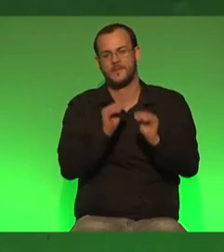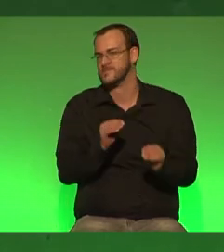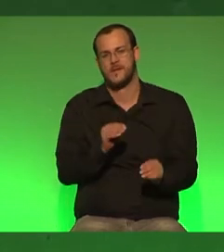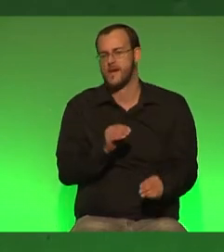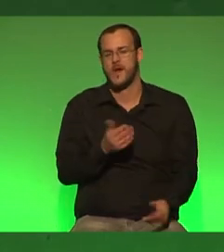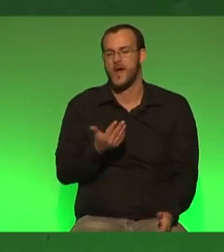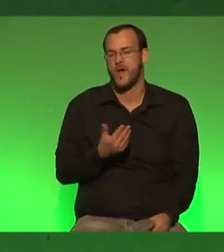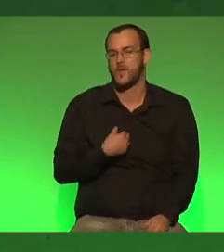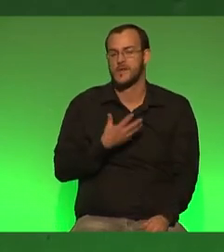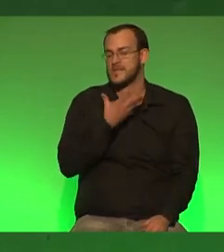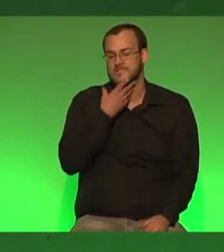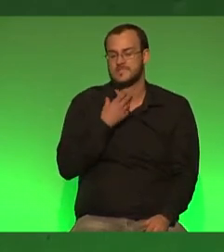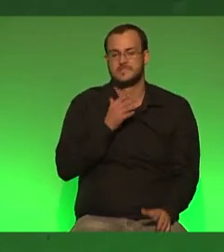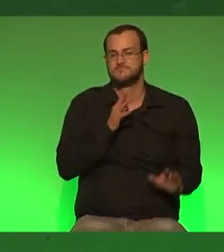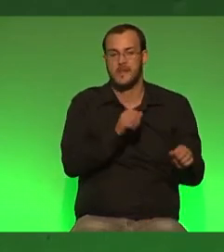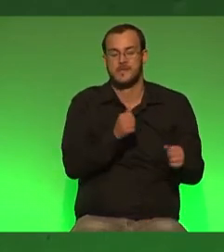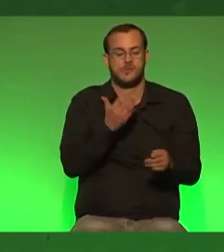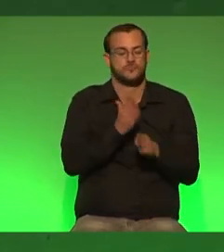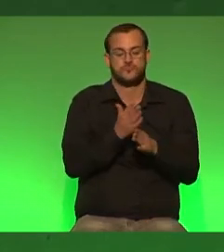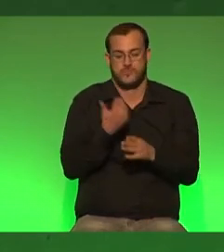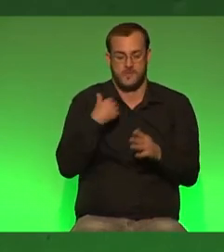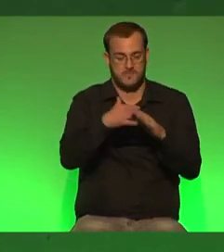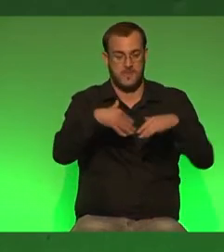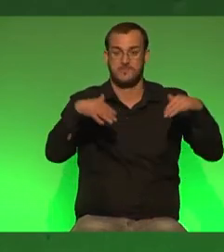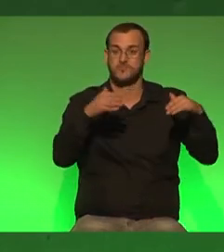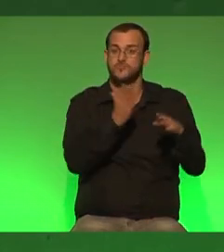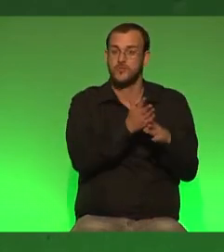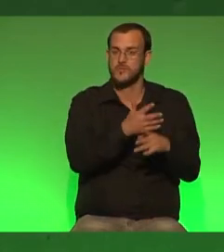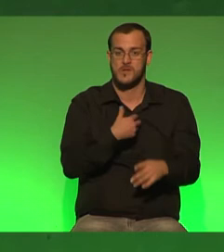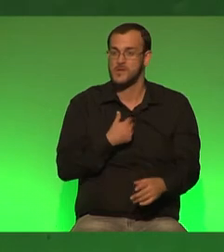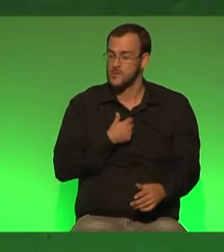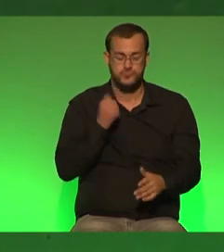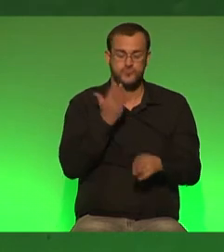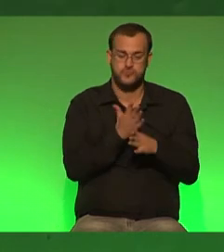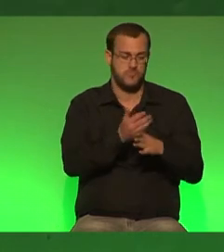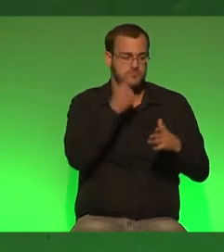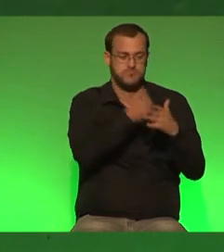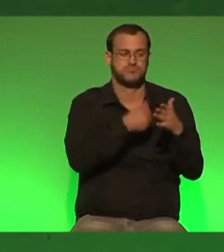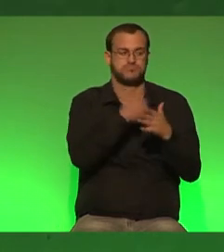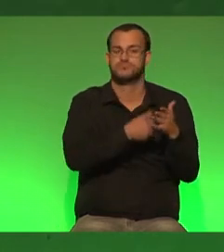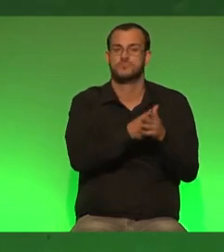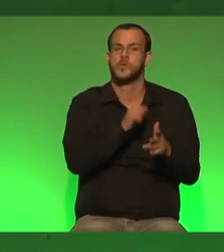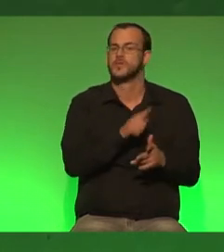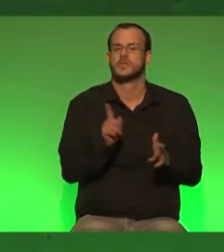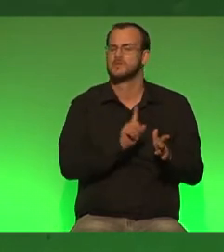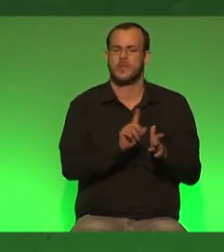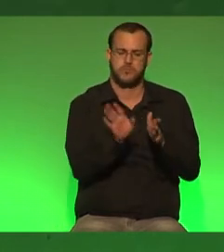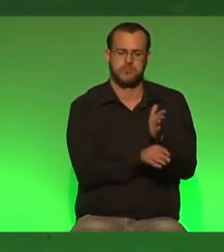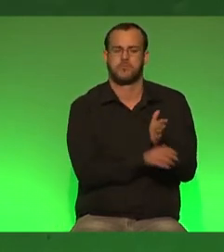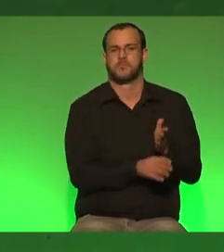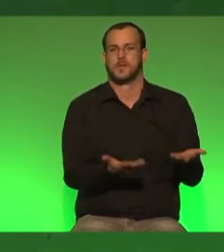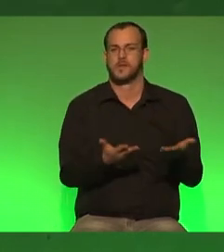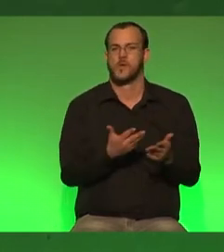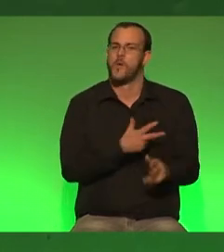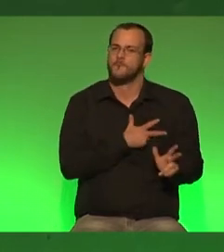Fälle von sexueller Belästigung im Europäischen Parlament ans Tageslicht kamen, da habe ich mich dafür eingesetzt, dass das nicht unter den Teppich gekehrt wird und dass